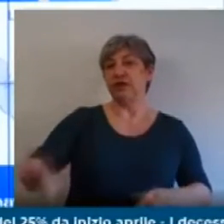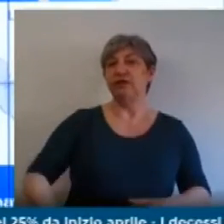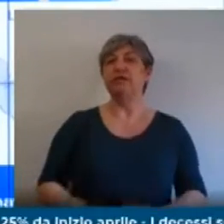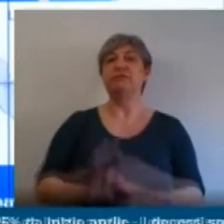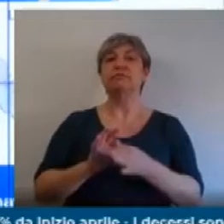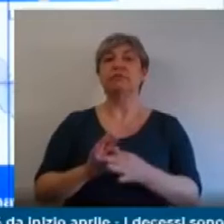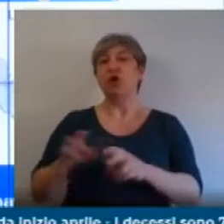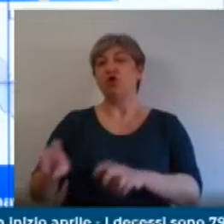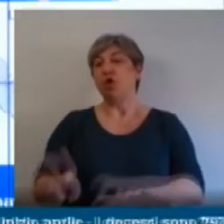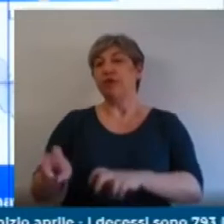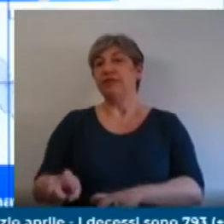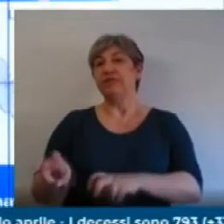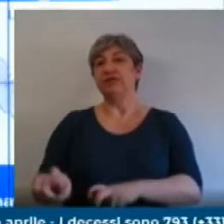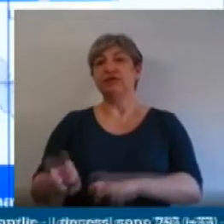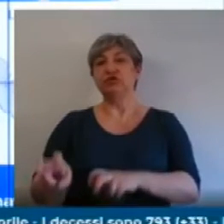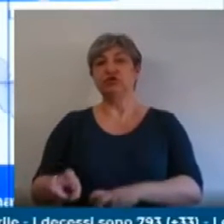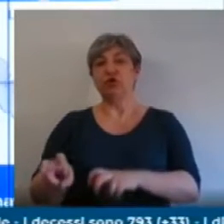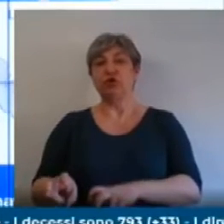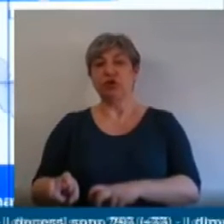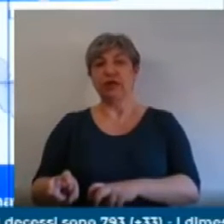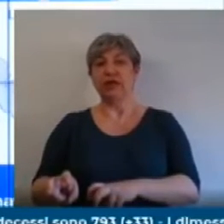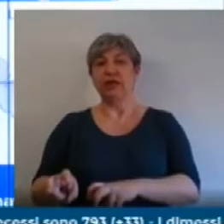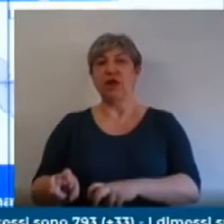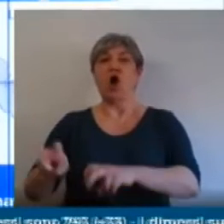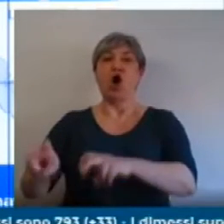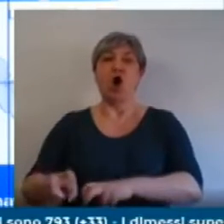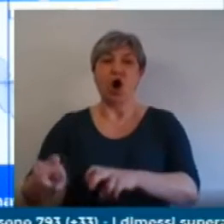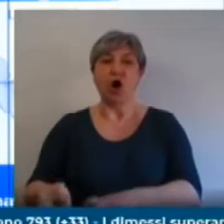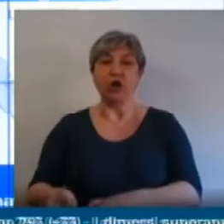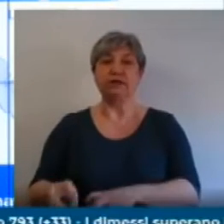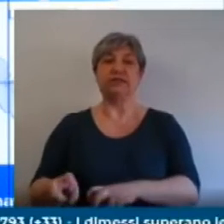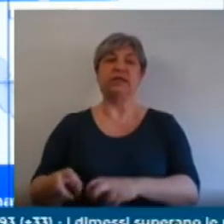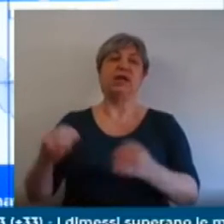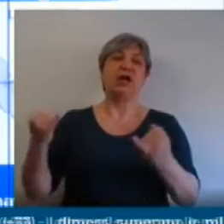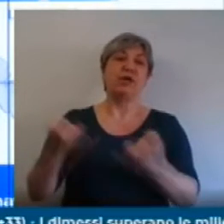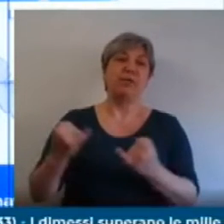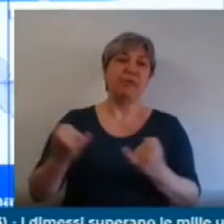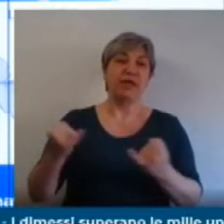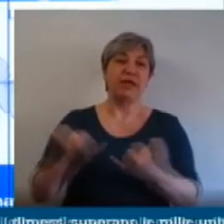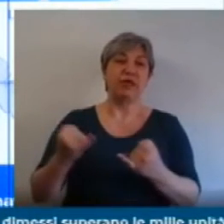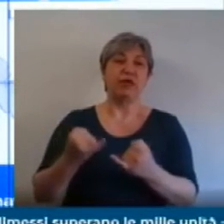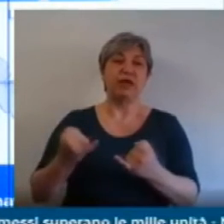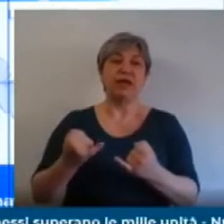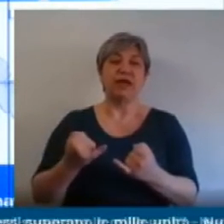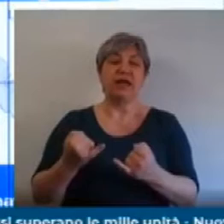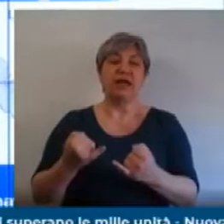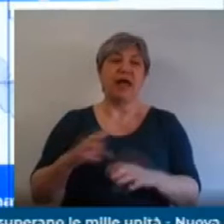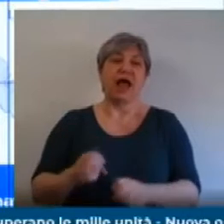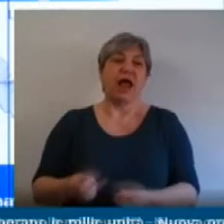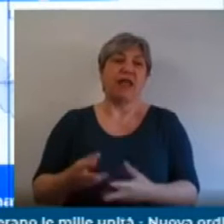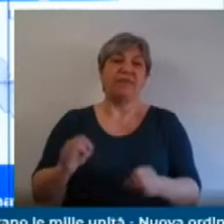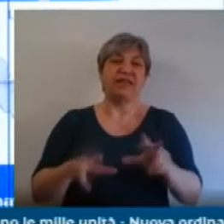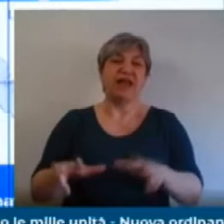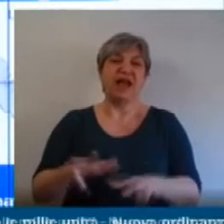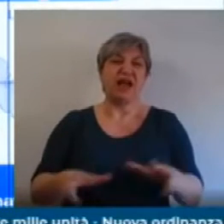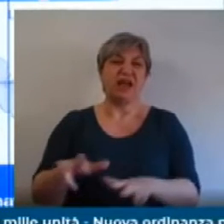di orti, poderi e piccoli allevamenti di animali da cortile, molti si chiedevano questo cosa comportasse